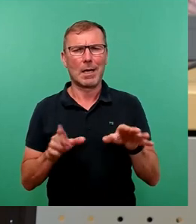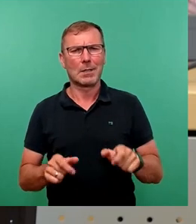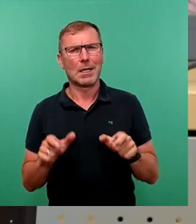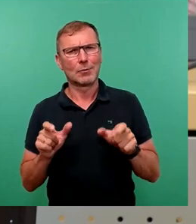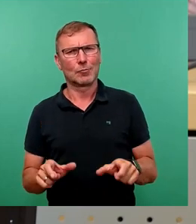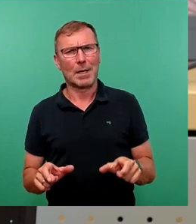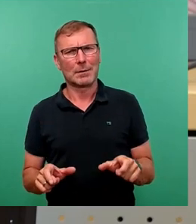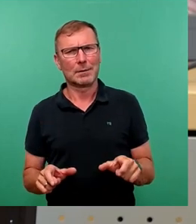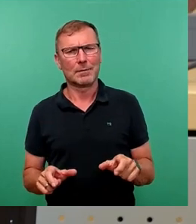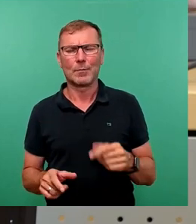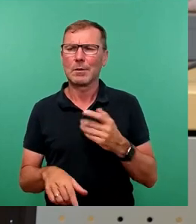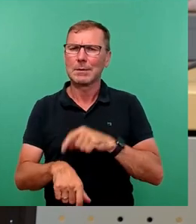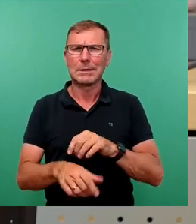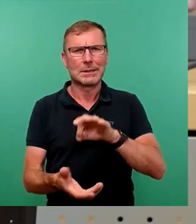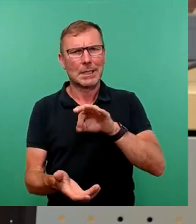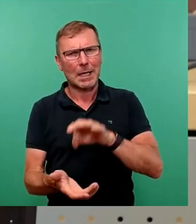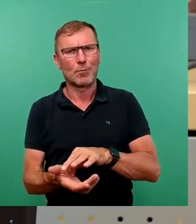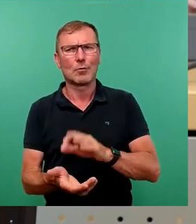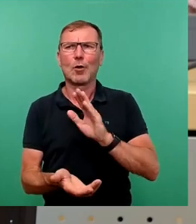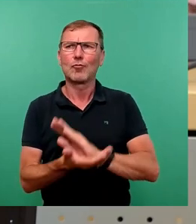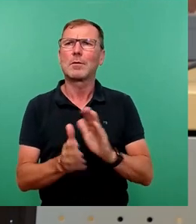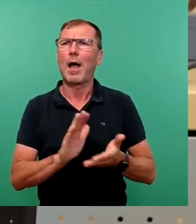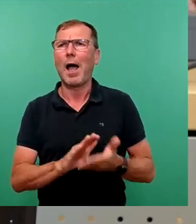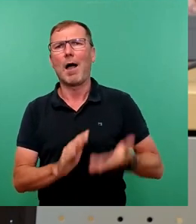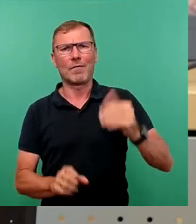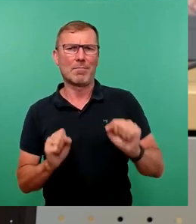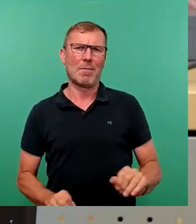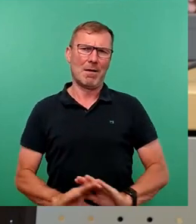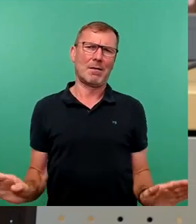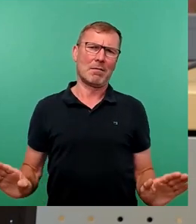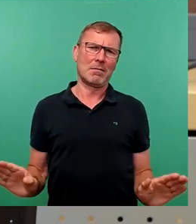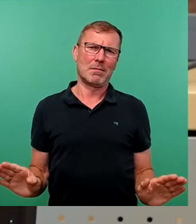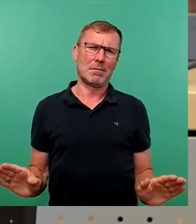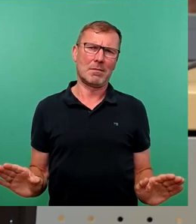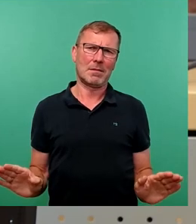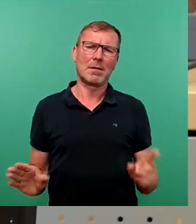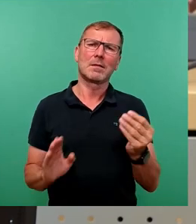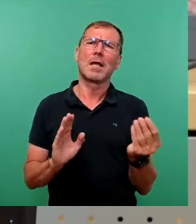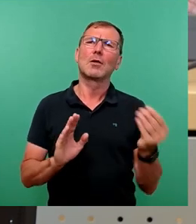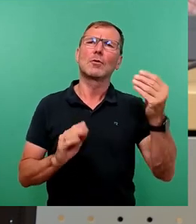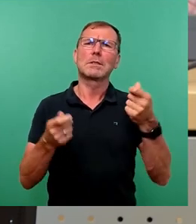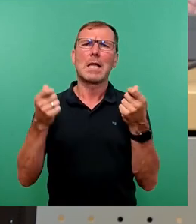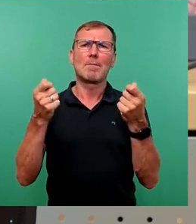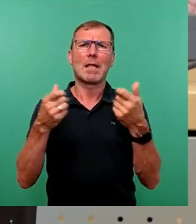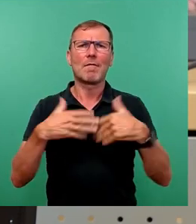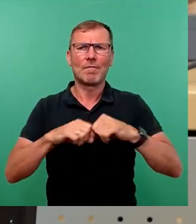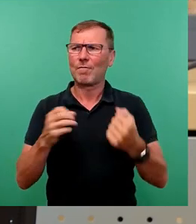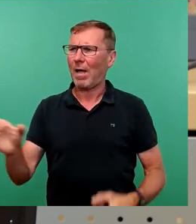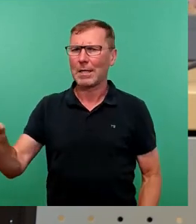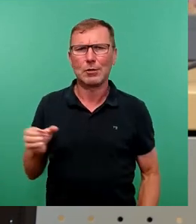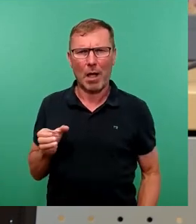eigentlich auch zu diesem Zeitpunkt schon aufheben könnte. Die zusätzlichen Mittel vom Freistaat,